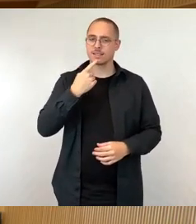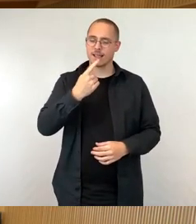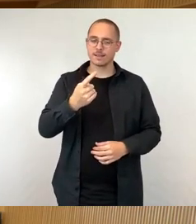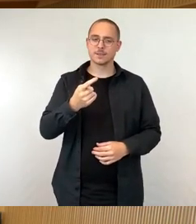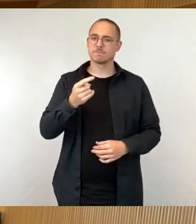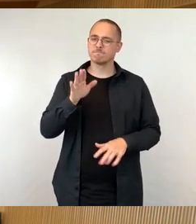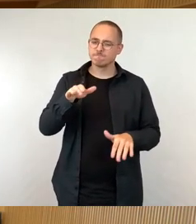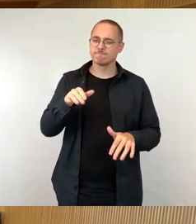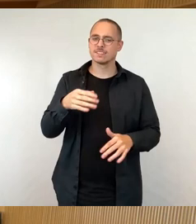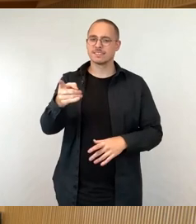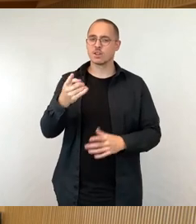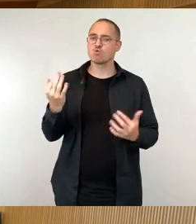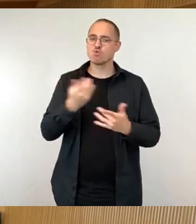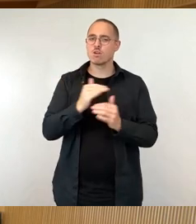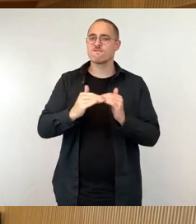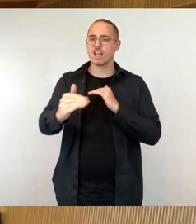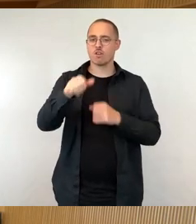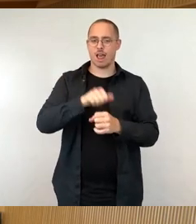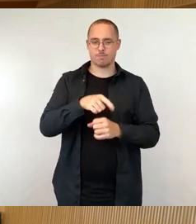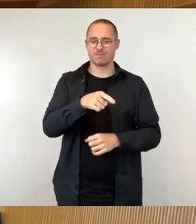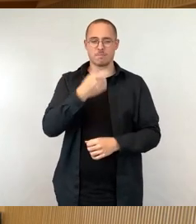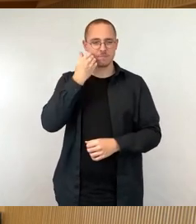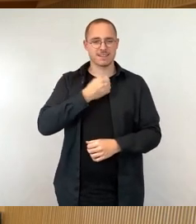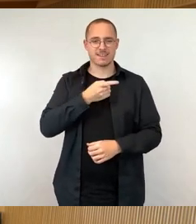Grünflächenamt geben, da die Stadtratsbeschlüsse ernster zu nehmen.